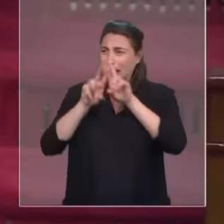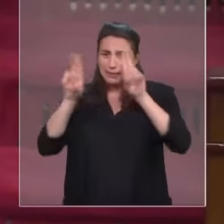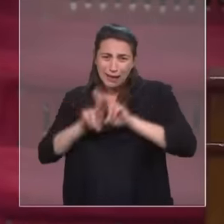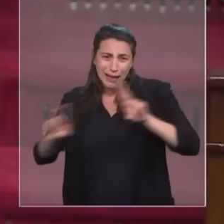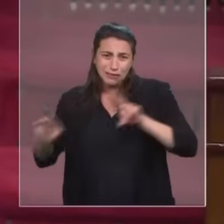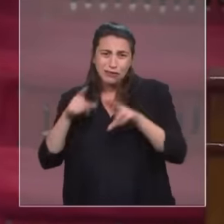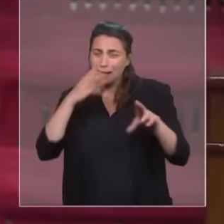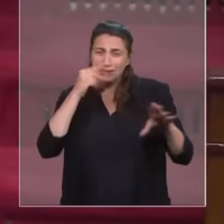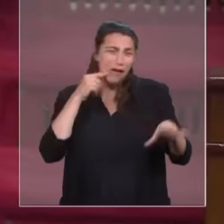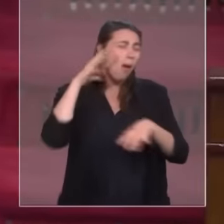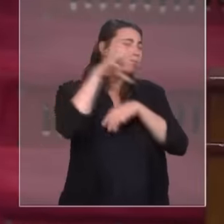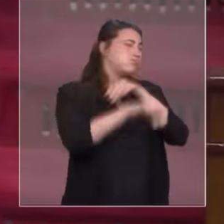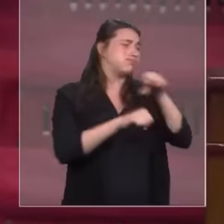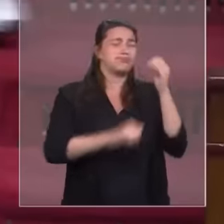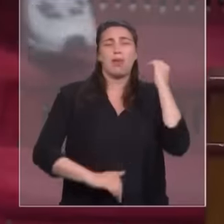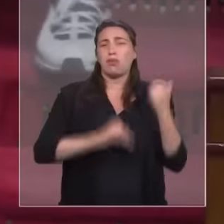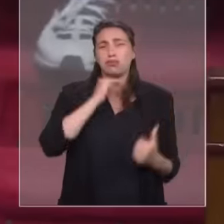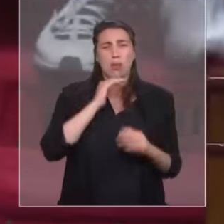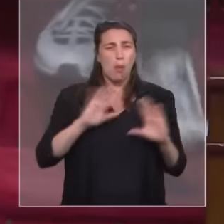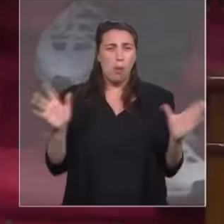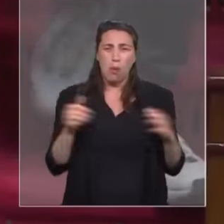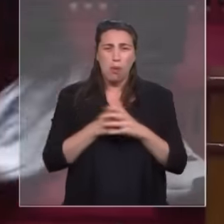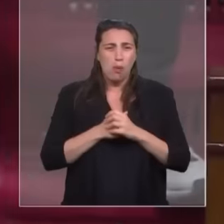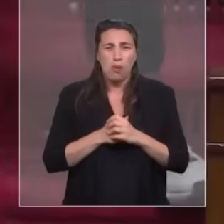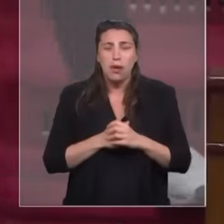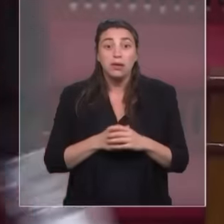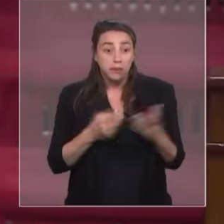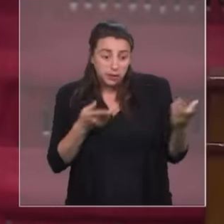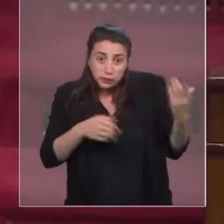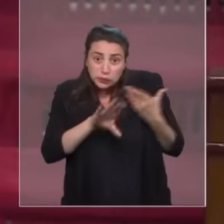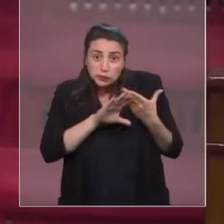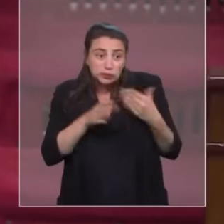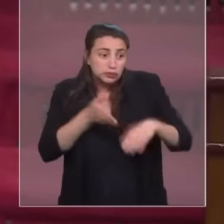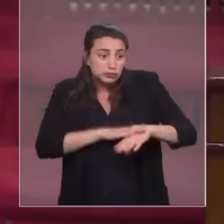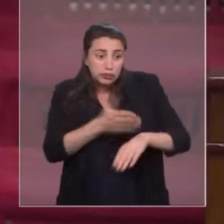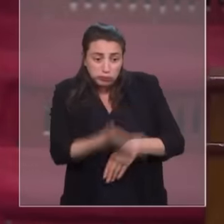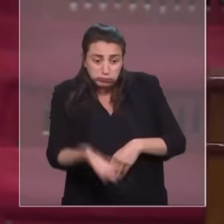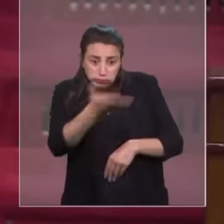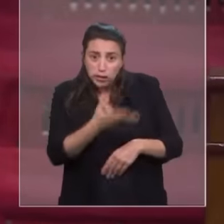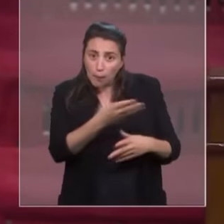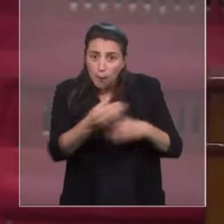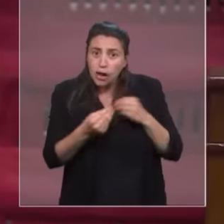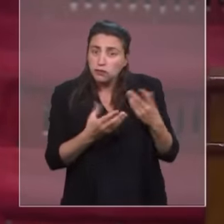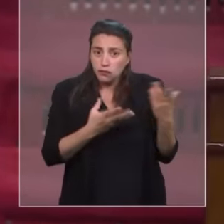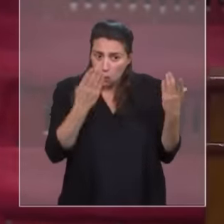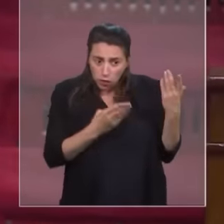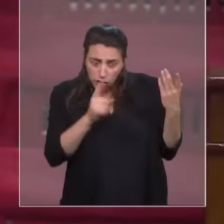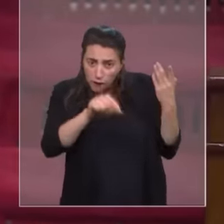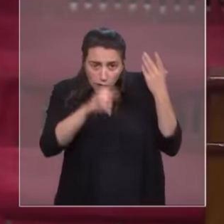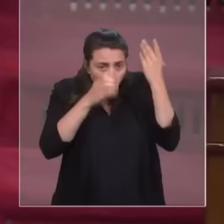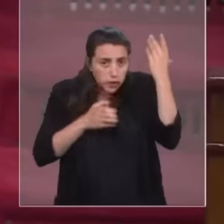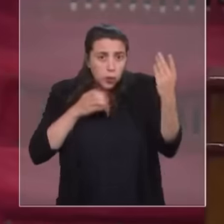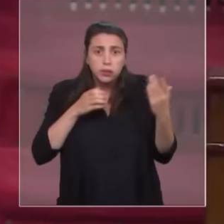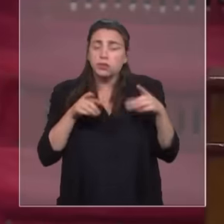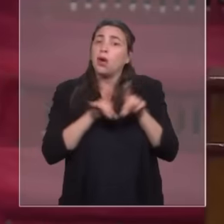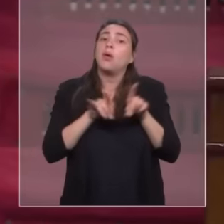renforcent l'image d'une politique française aveugle aux besoins des peuples. Vous avez même exigé la fin de la coopération culturelle avec